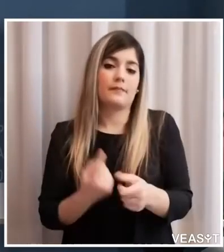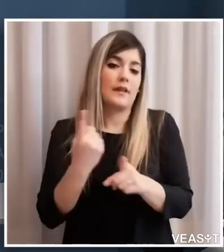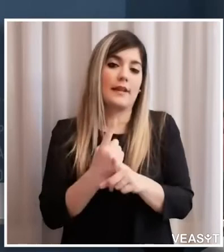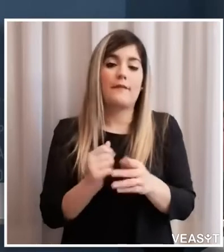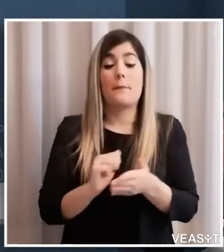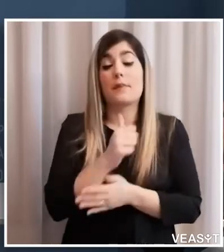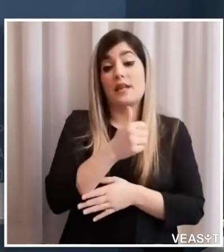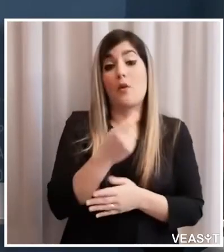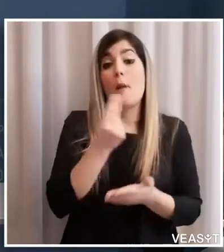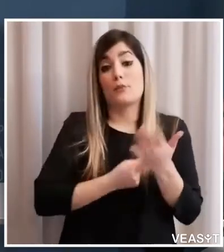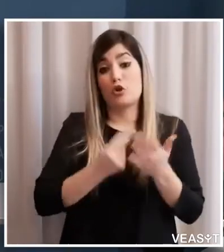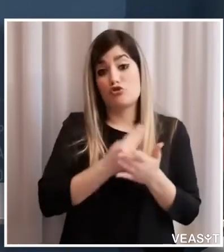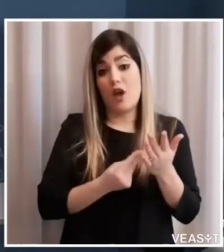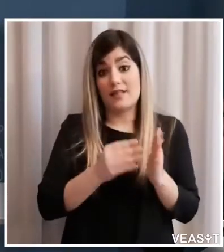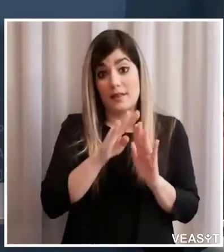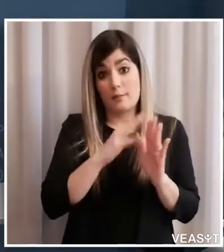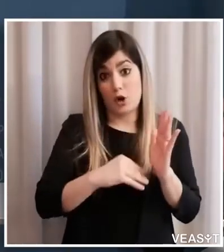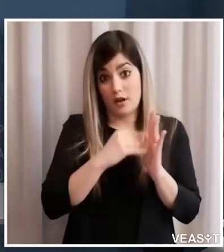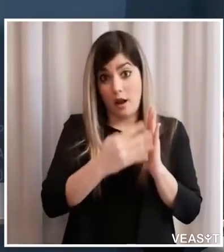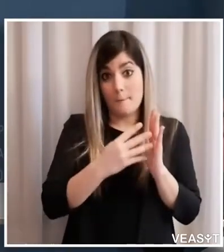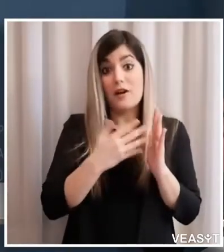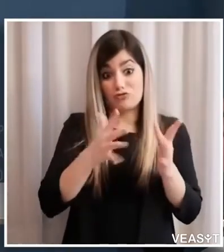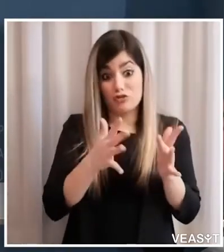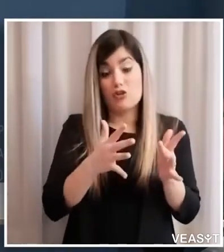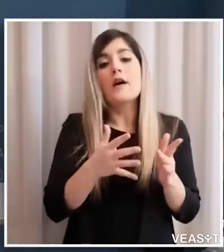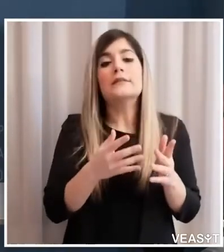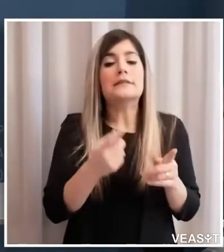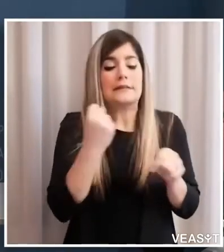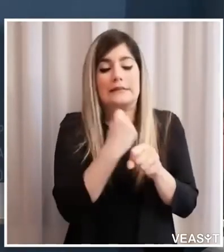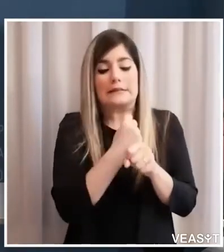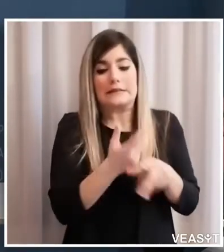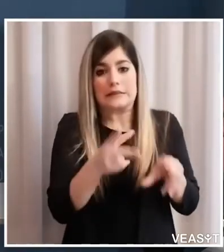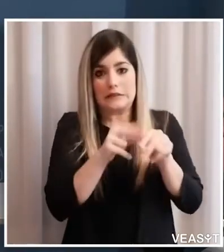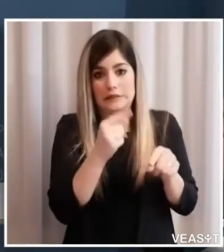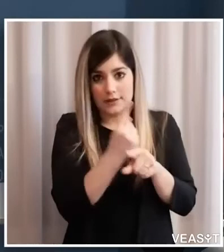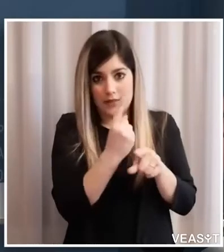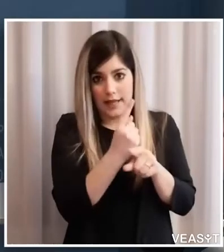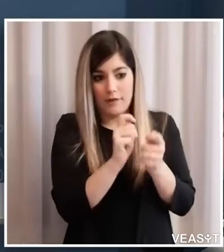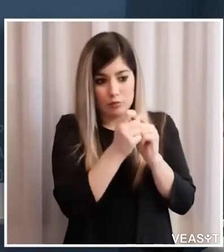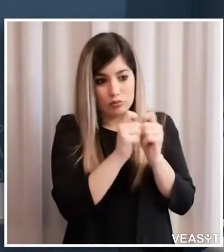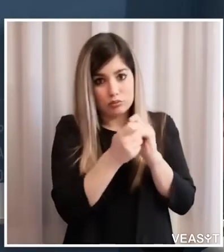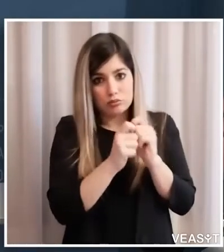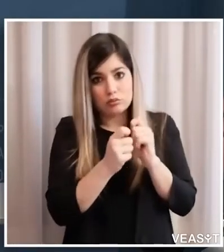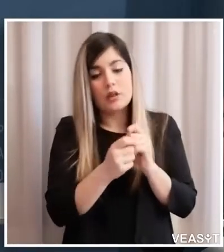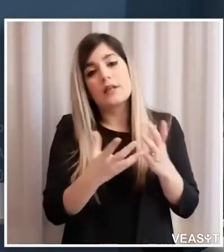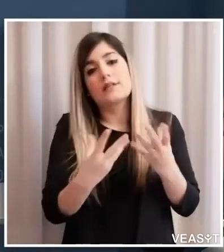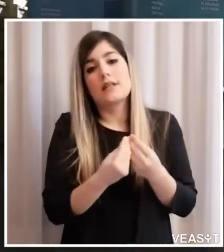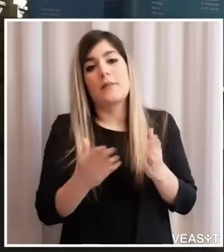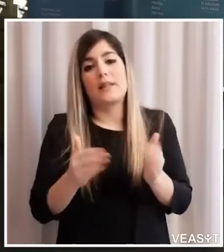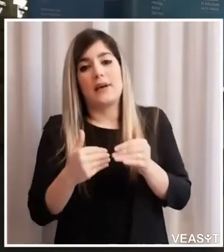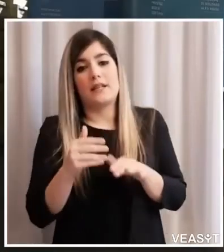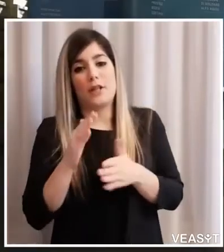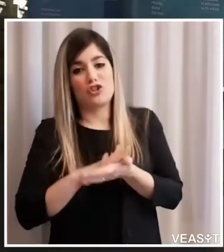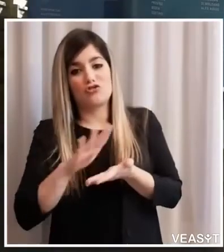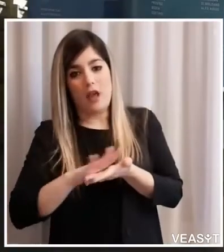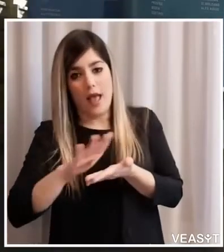programmati mettendosi assieme con il dipartimento della igiene per prevedere tutte